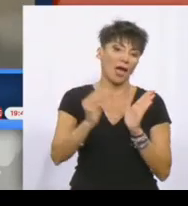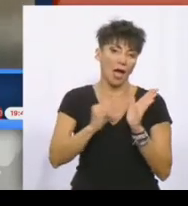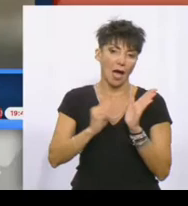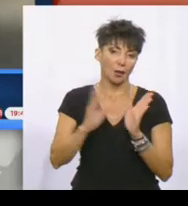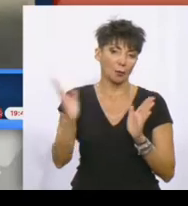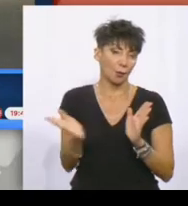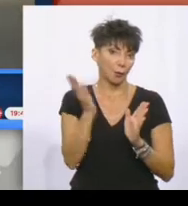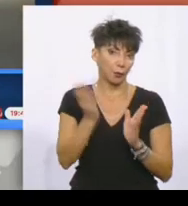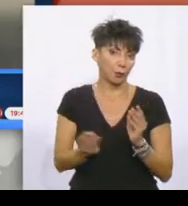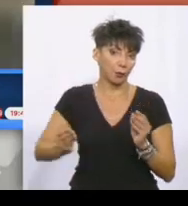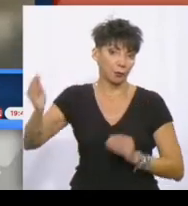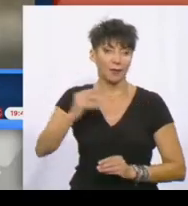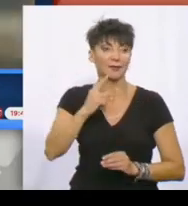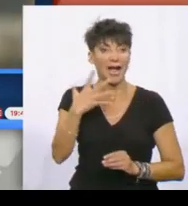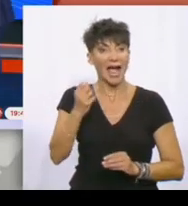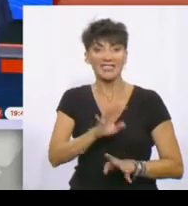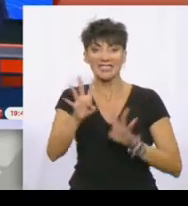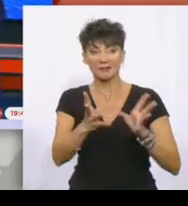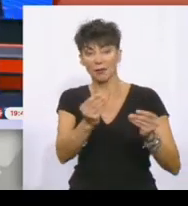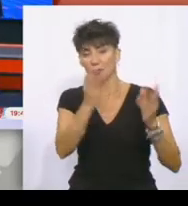να δούμε κι άλλο. Έχετε και πολλά συντριβάνια. Σε ευχαριστώ πάρα πολύ.